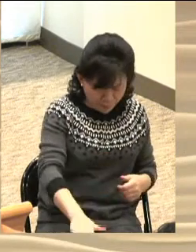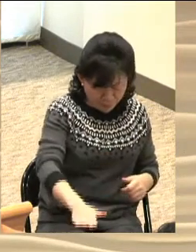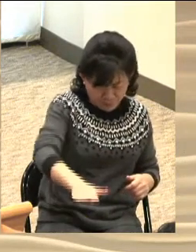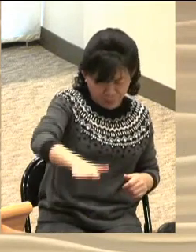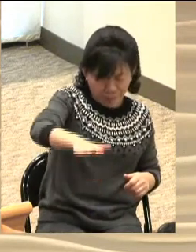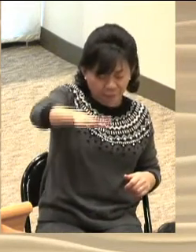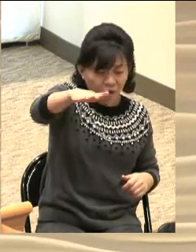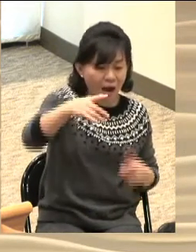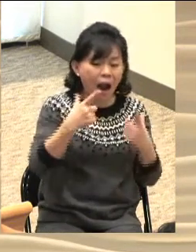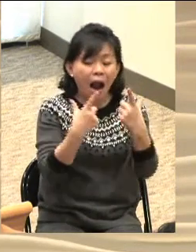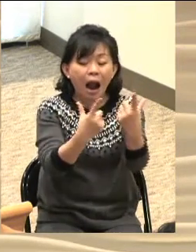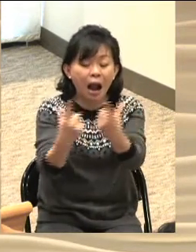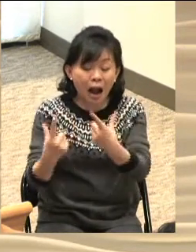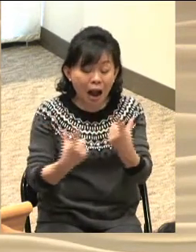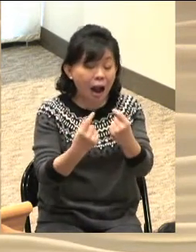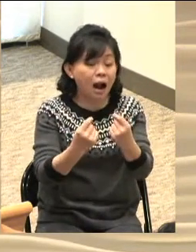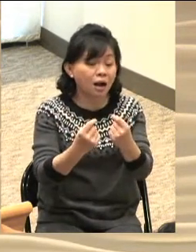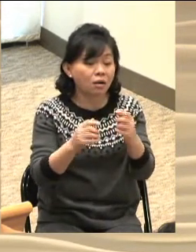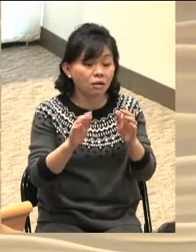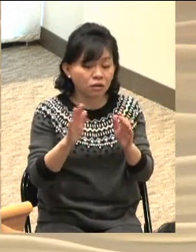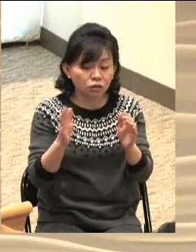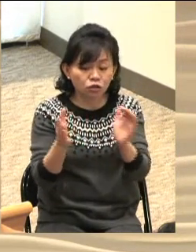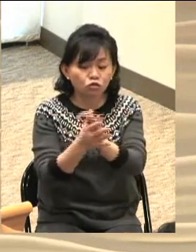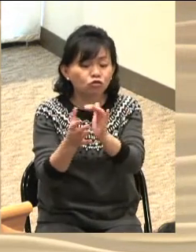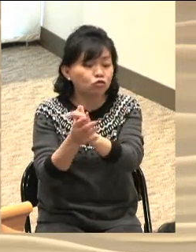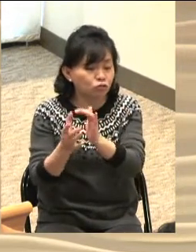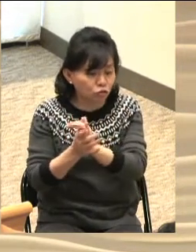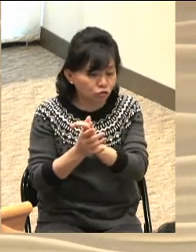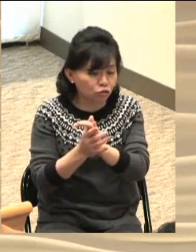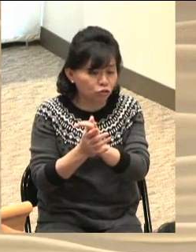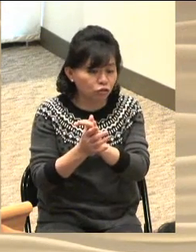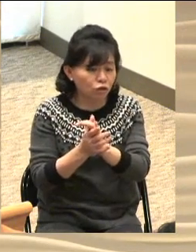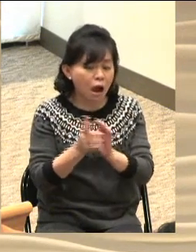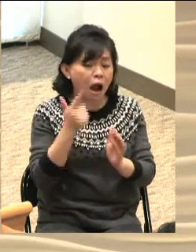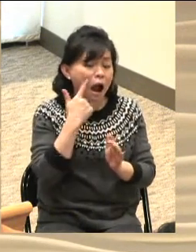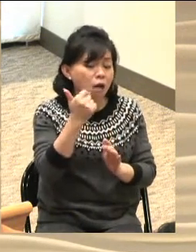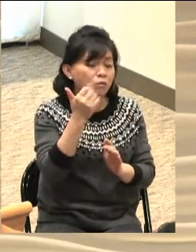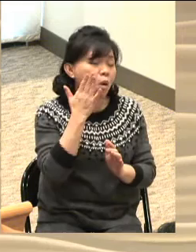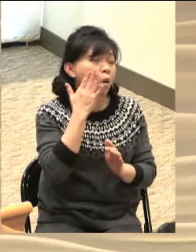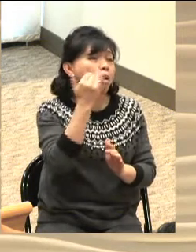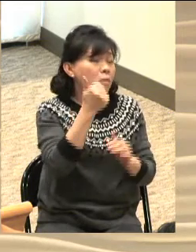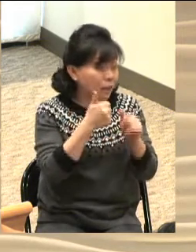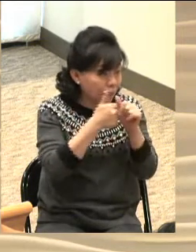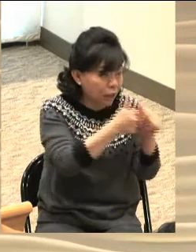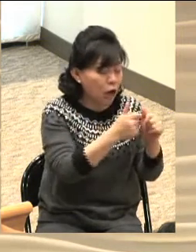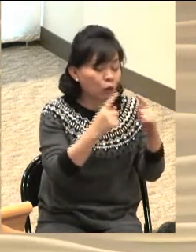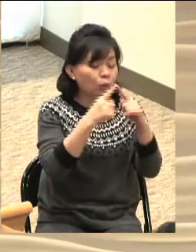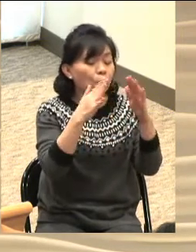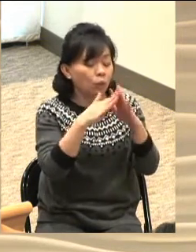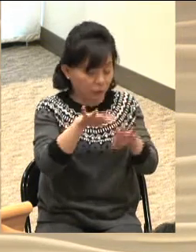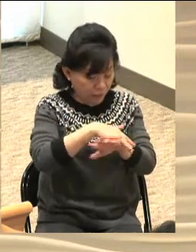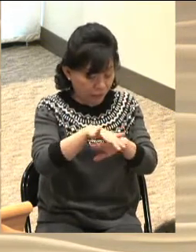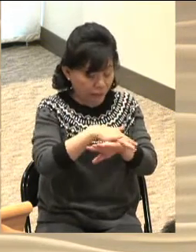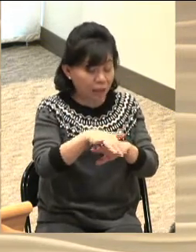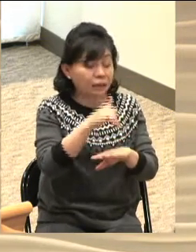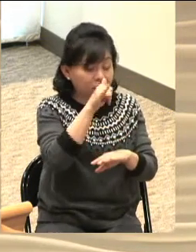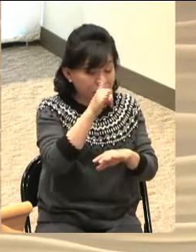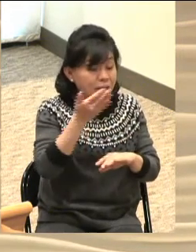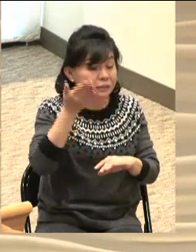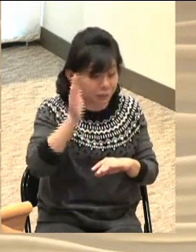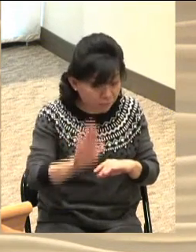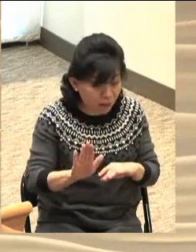배꼽 친구로 함께 자라온 형제 자매들인 거예요 아버지 어머니 따라서 교회는 오지만 그 중에는